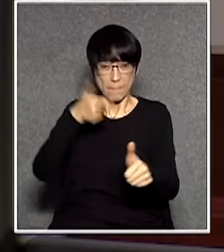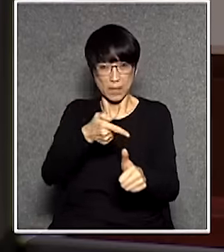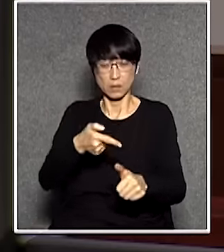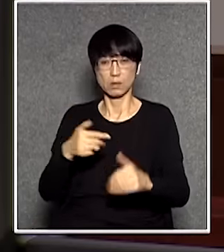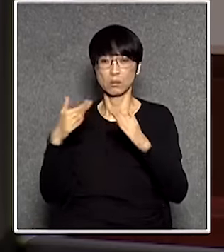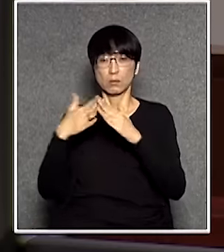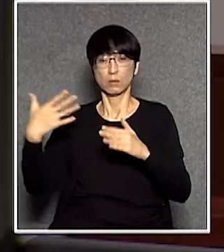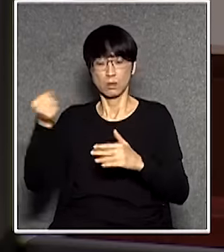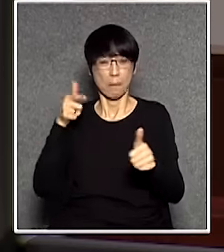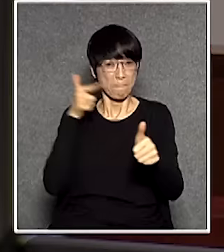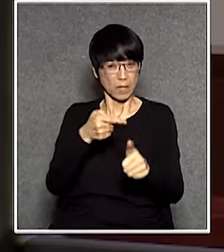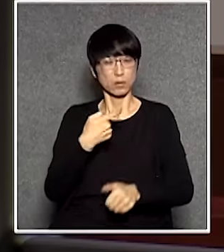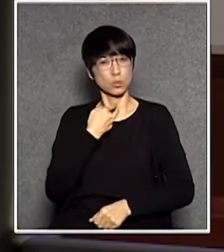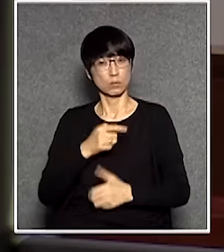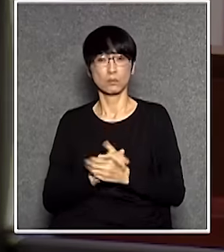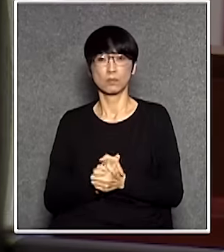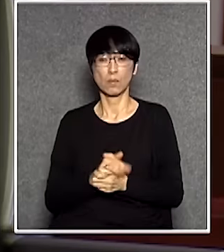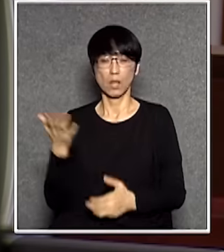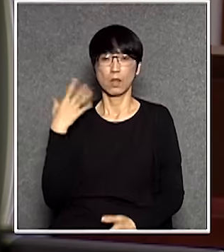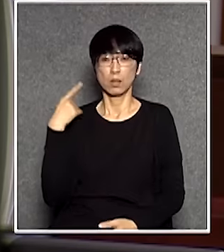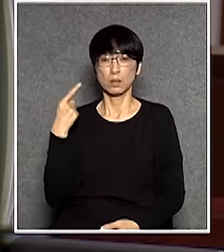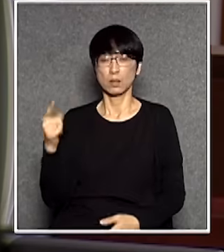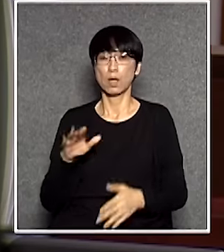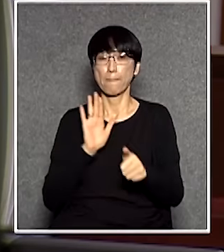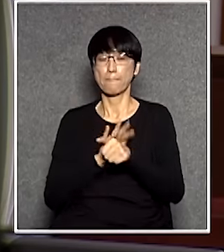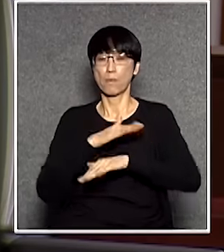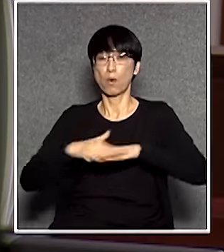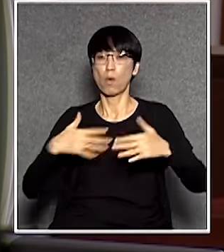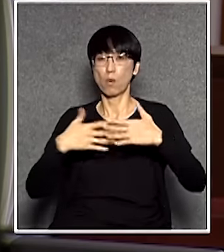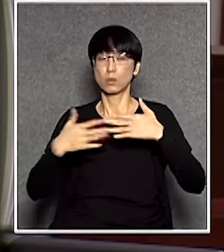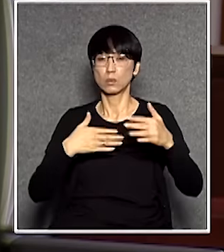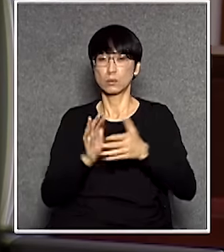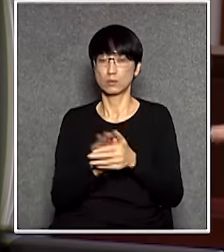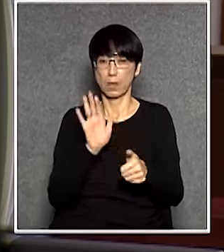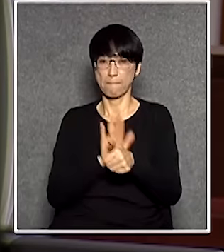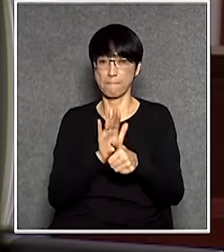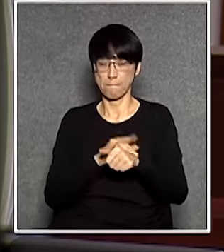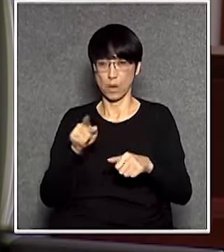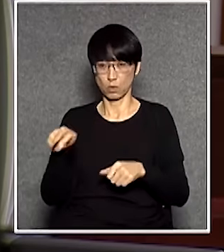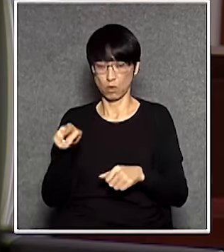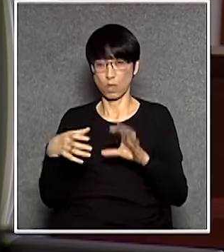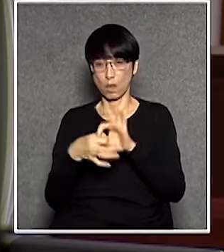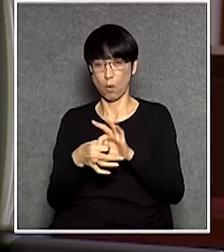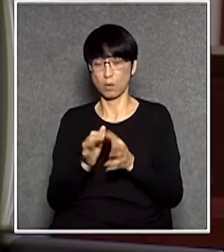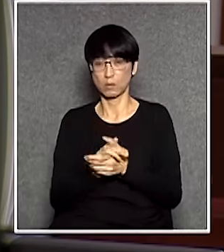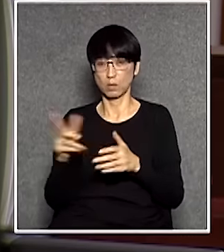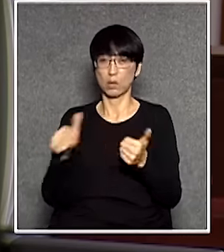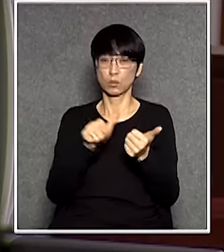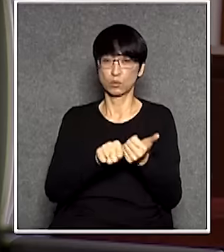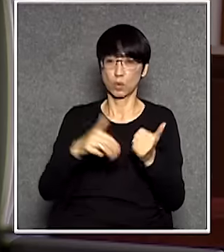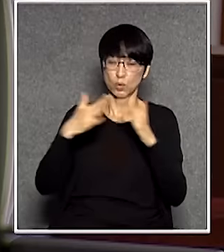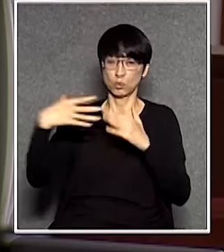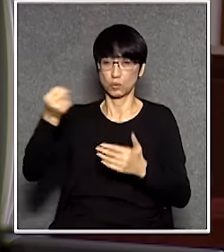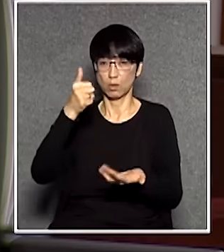主席昨天我們開保安事務委員會講機場保安問題跟他有關的找個助理處長來